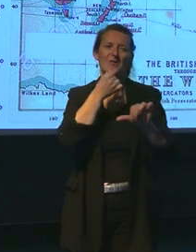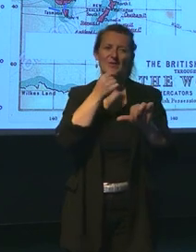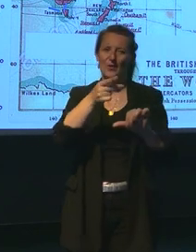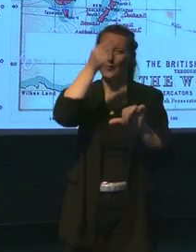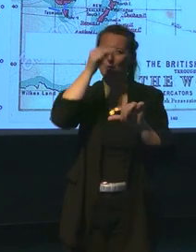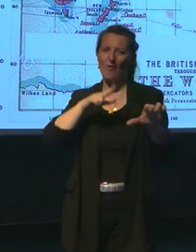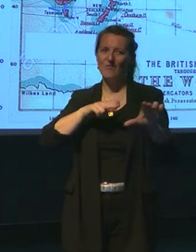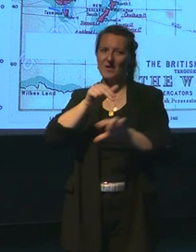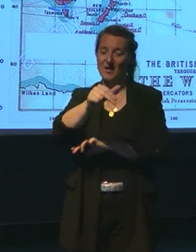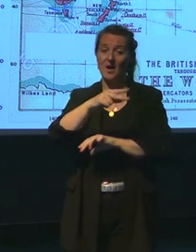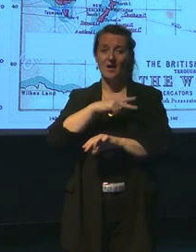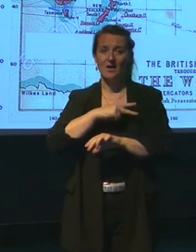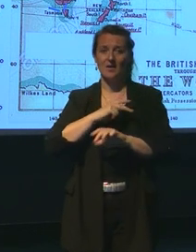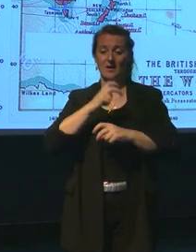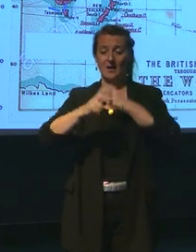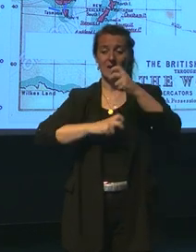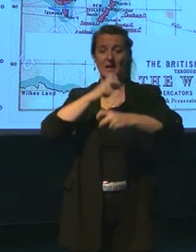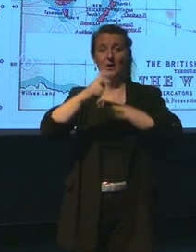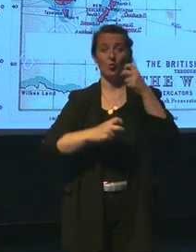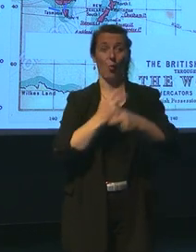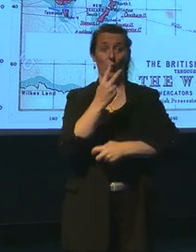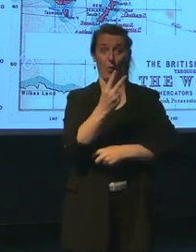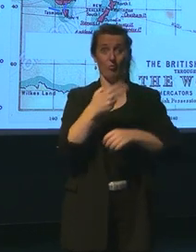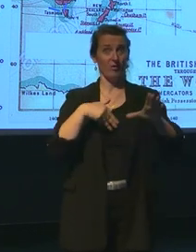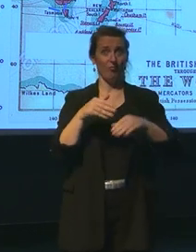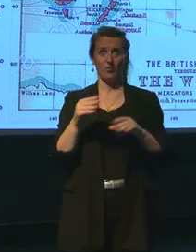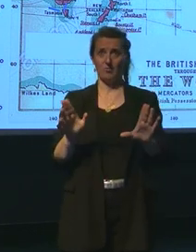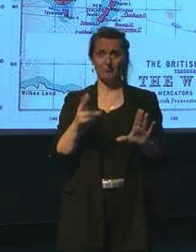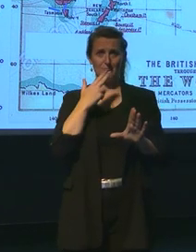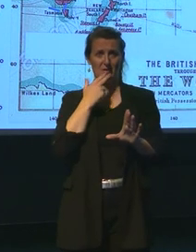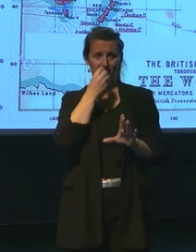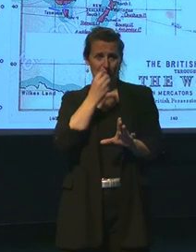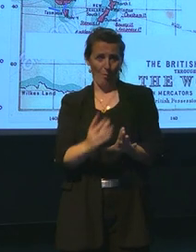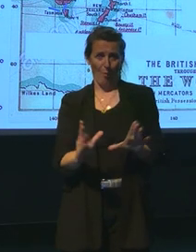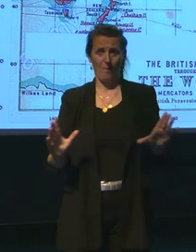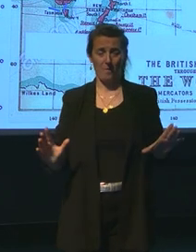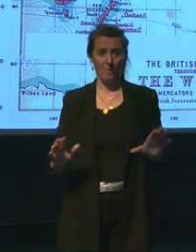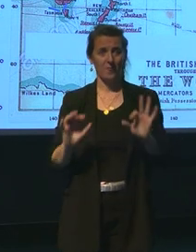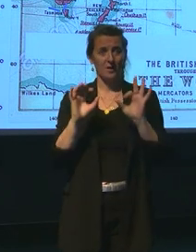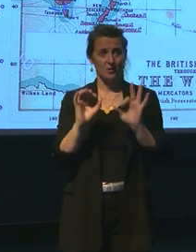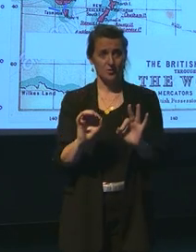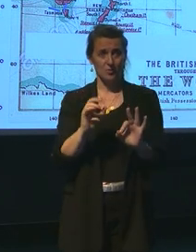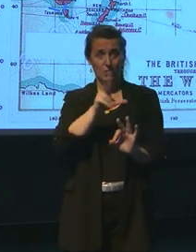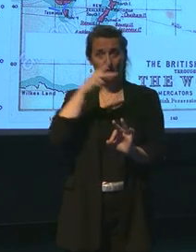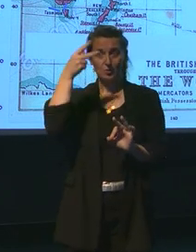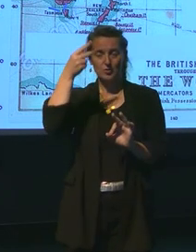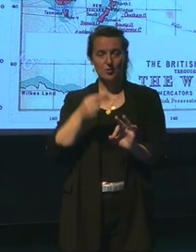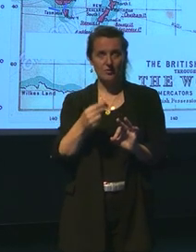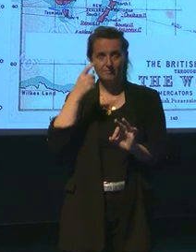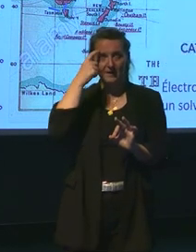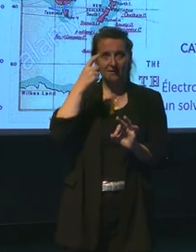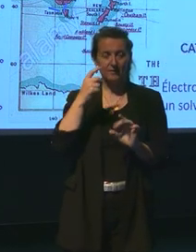avec deux électrodes et ça marche parfaitement. Alors, Jules Verne, lui, évoque des piles au mercure et au sodium.